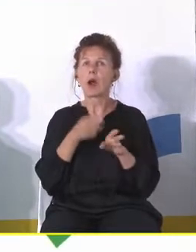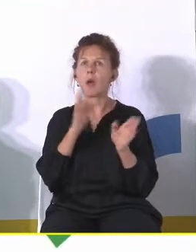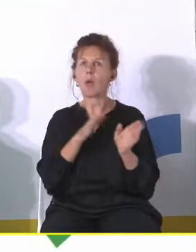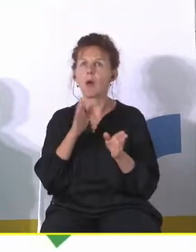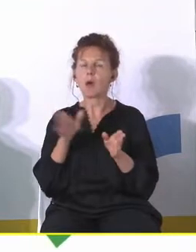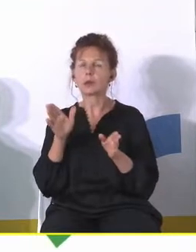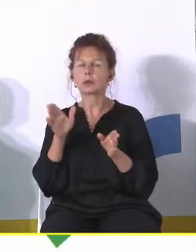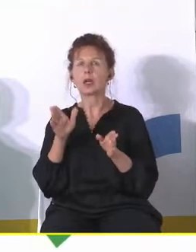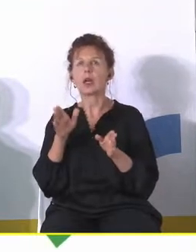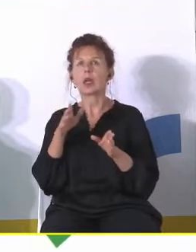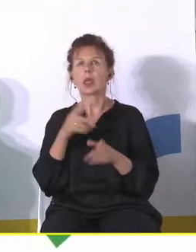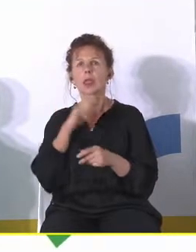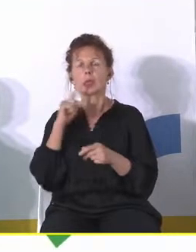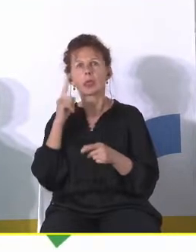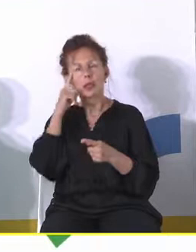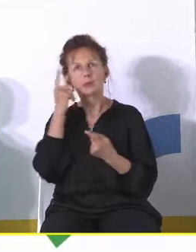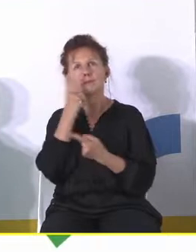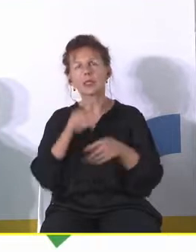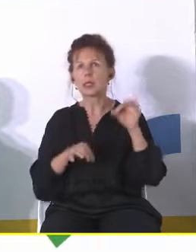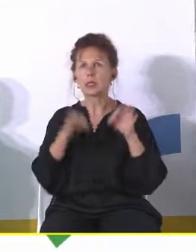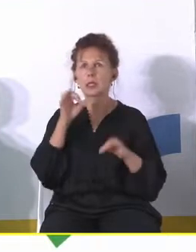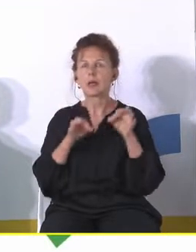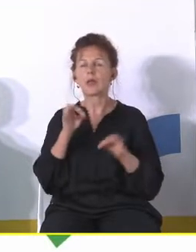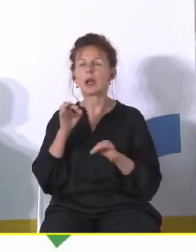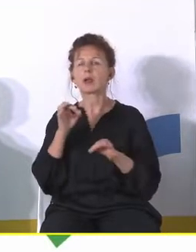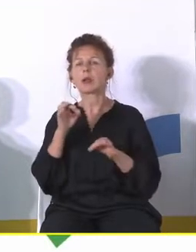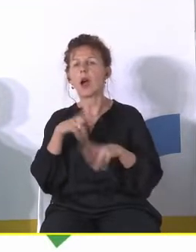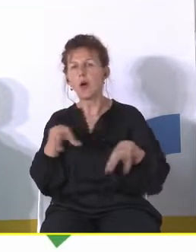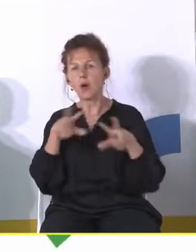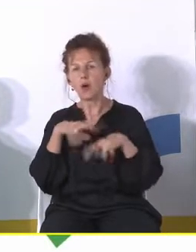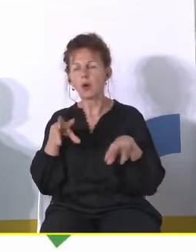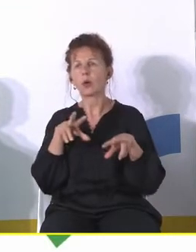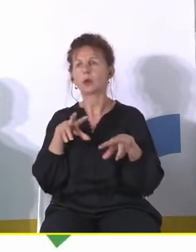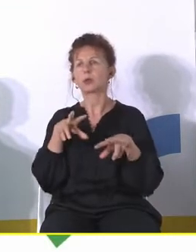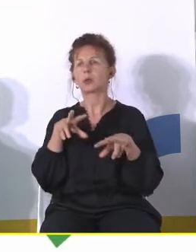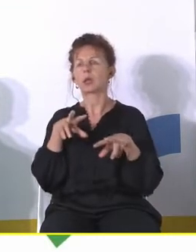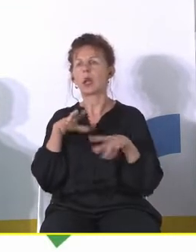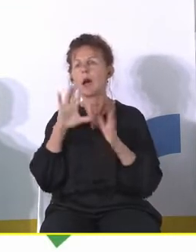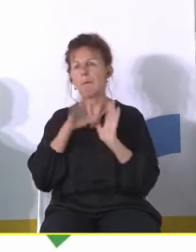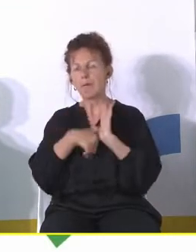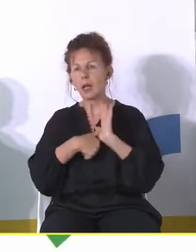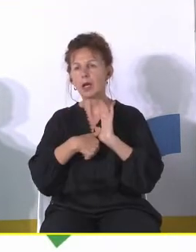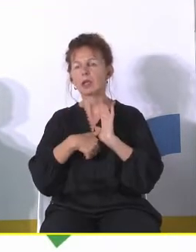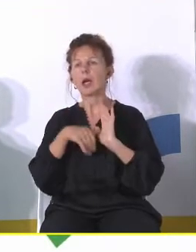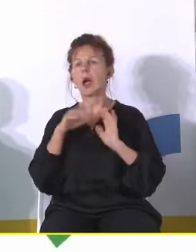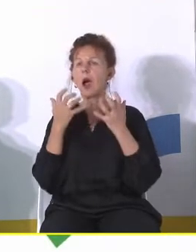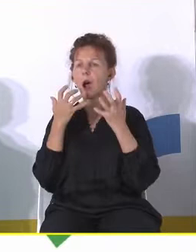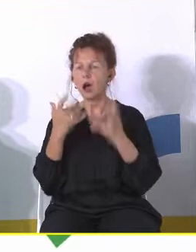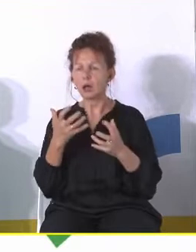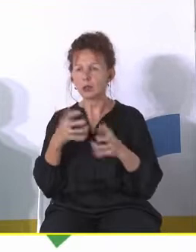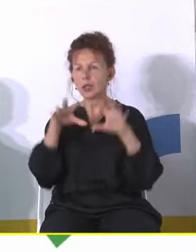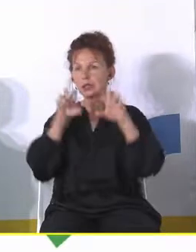podejmując taką refleksję nad rodzinami w mieście, ich chęcią